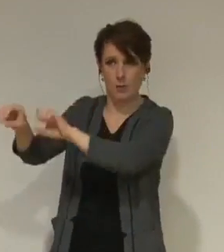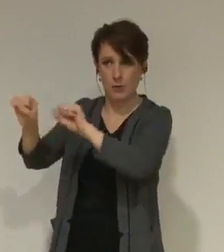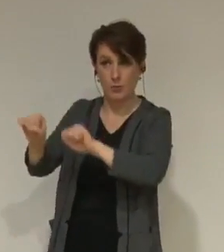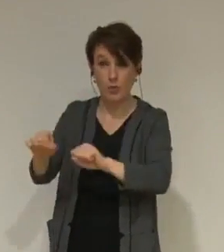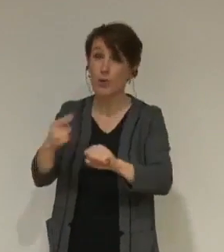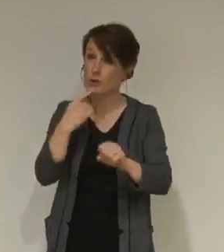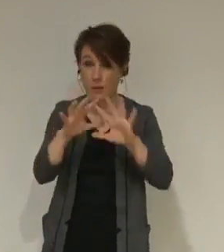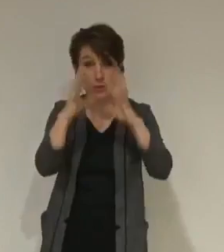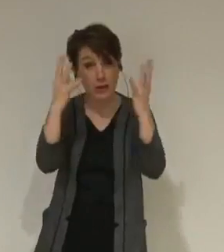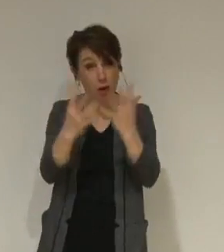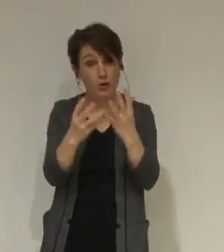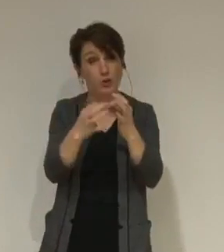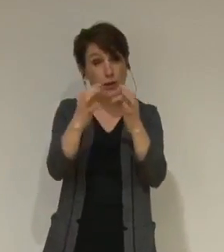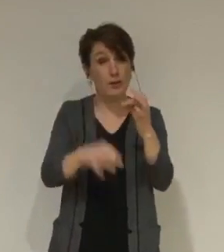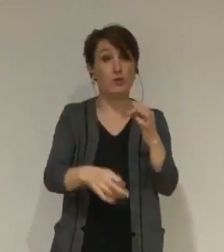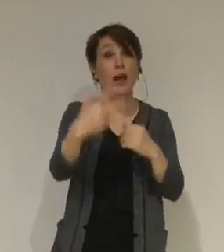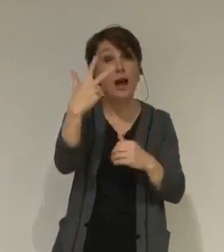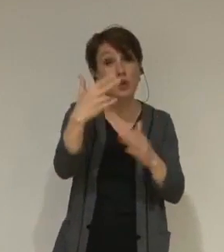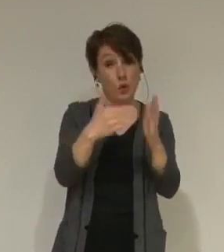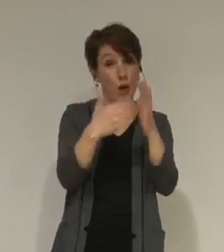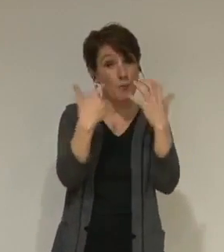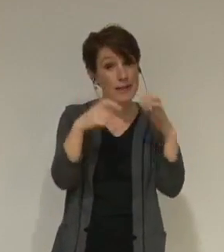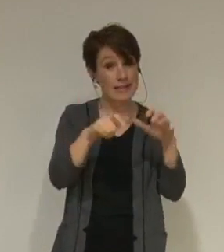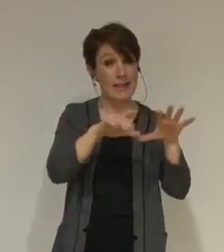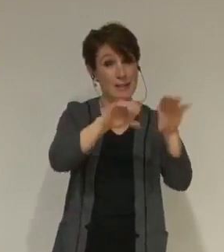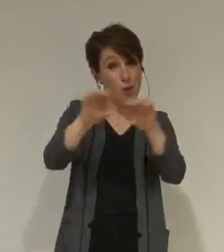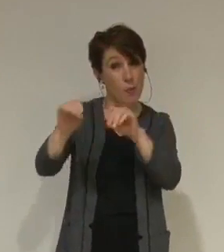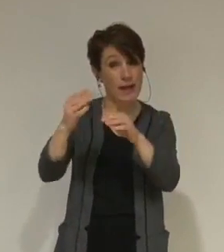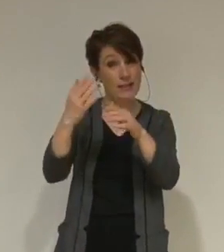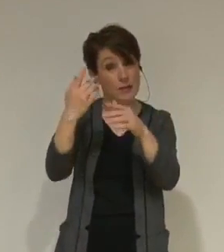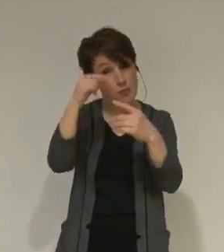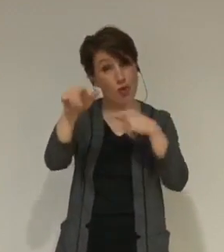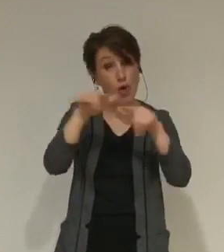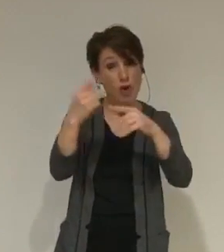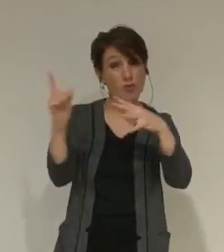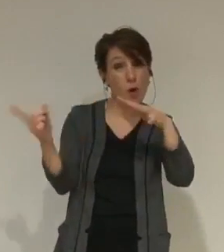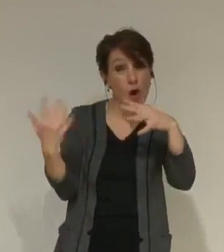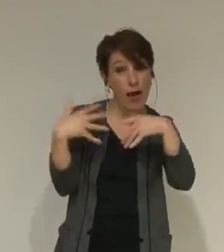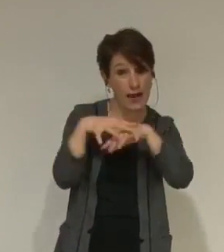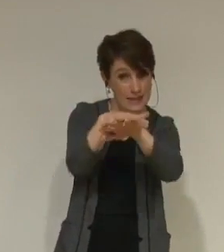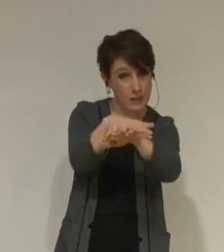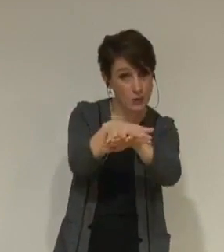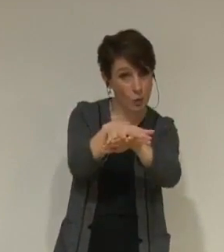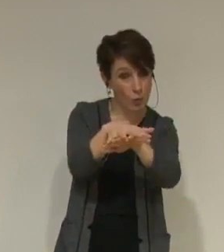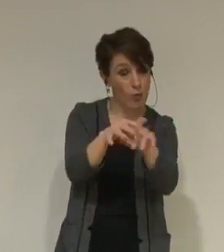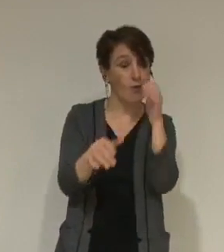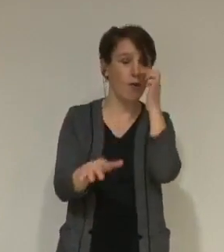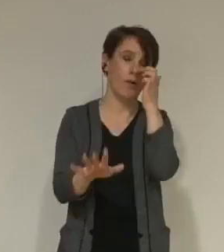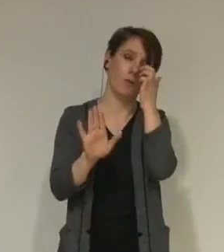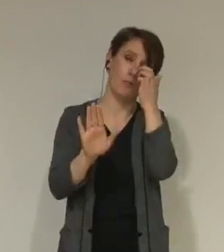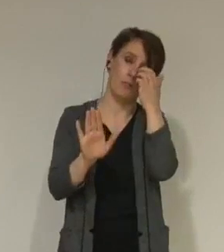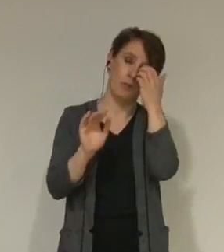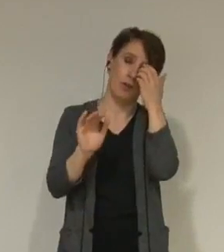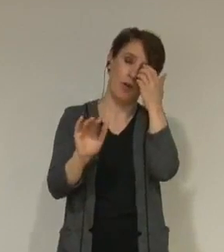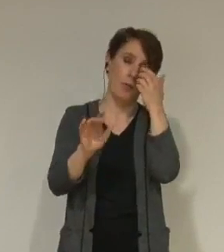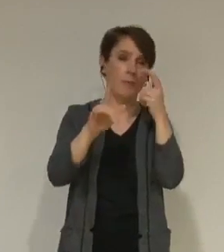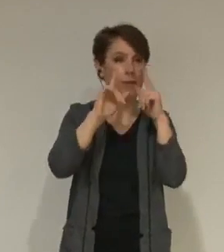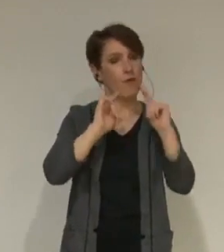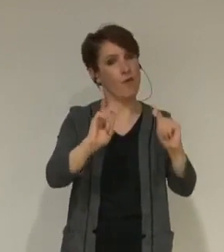3 700 les places en logements d'insertion. Il faut quand même faire attention à ce que la